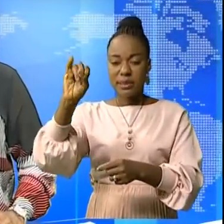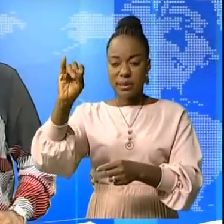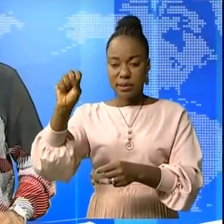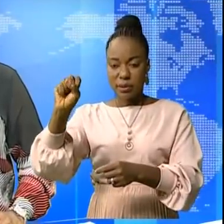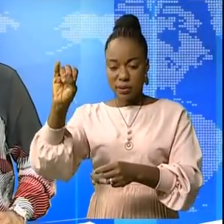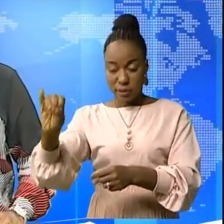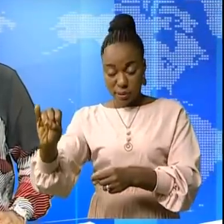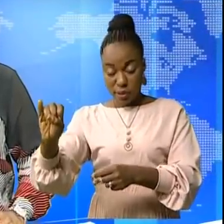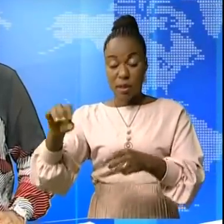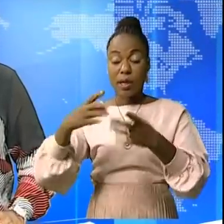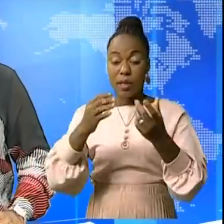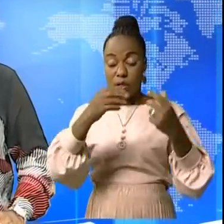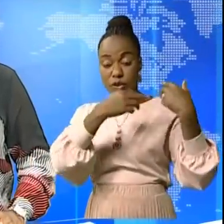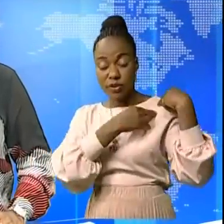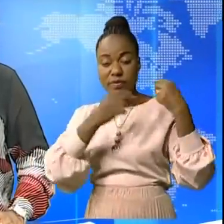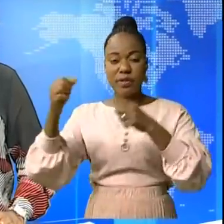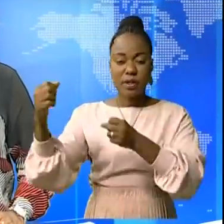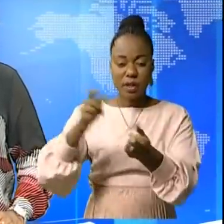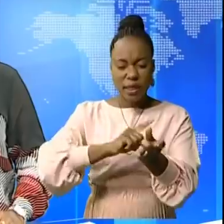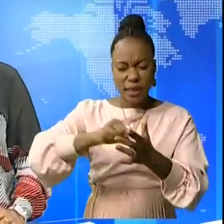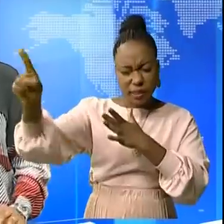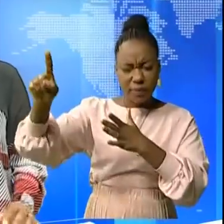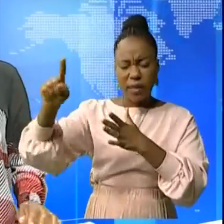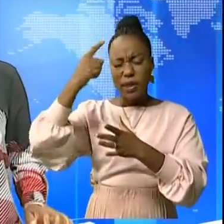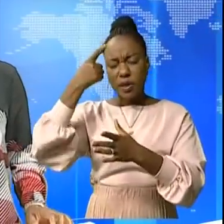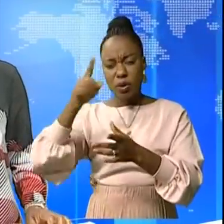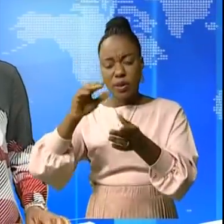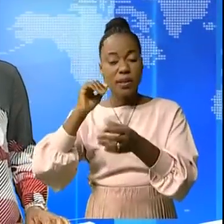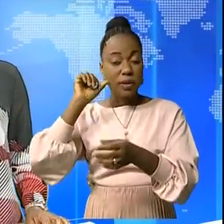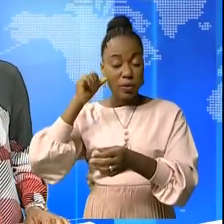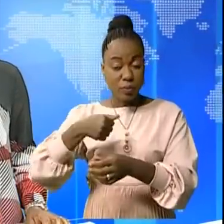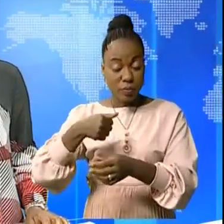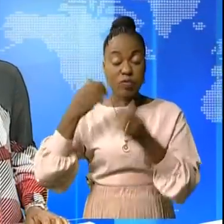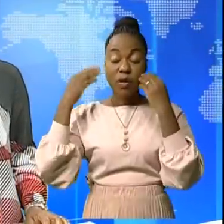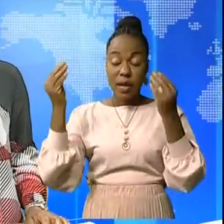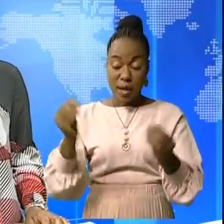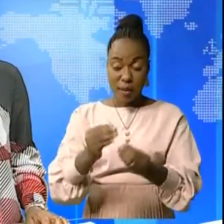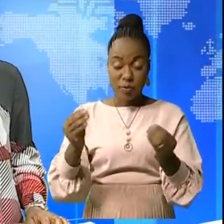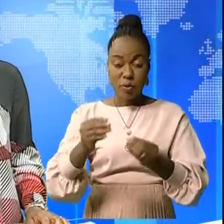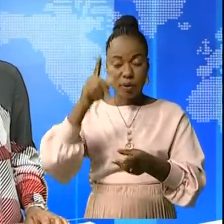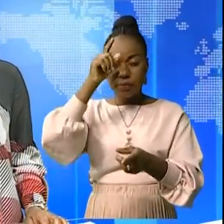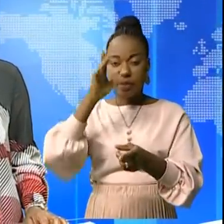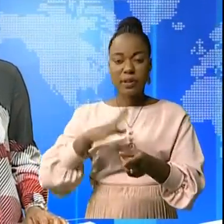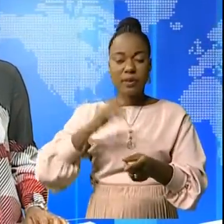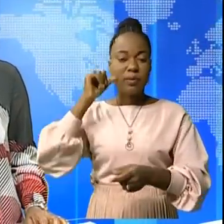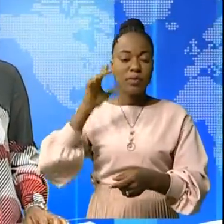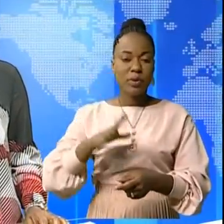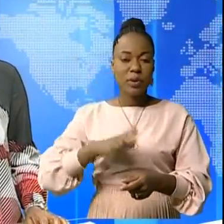guerre de ce groupe armé est en fuite depuis hier. C'est le sommaire de ce journal. Mesdames et messieurs,